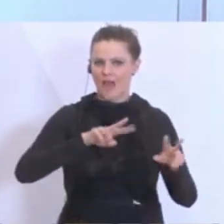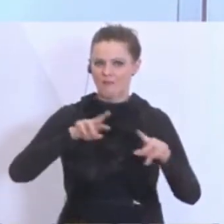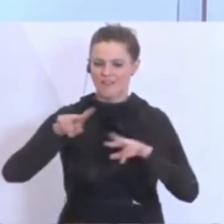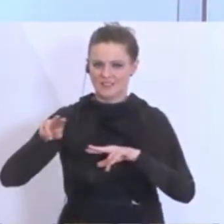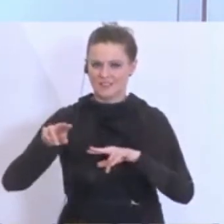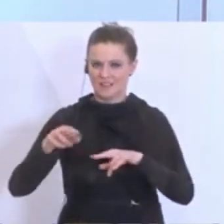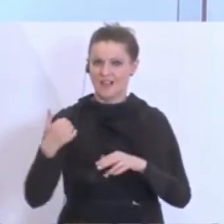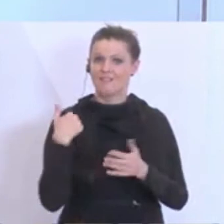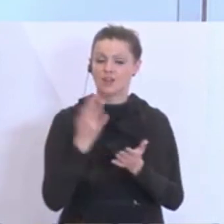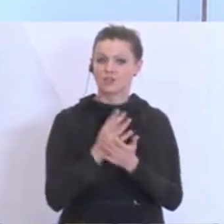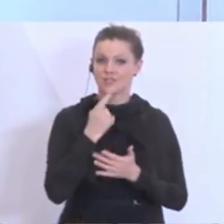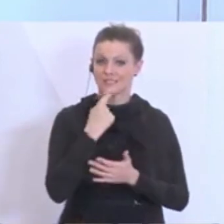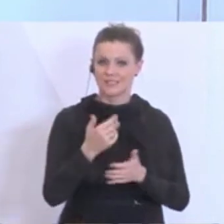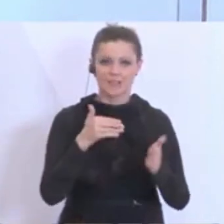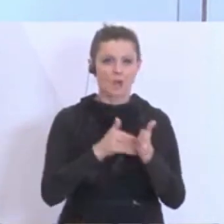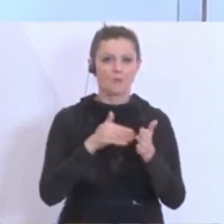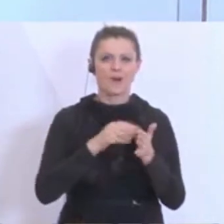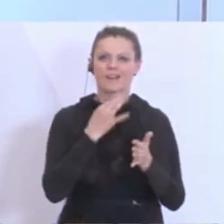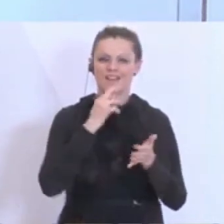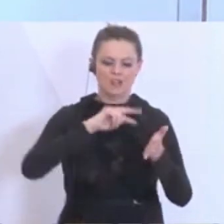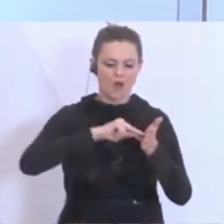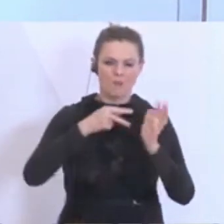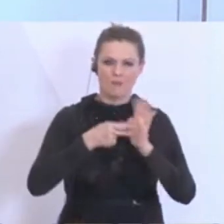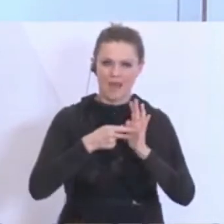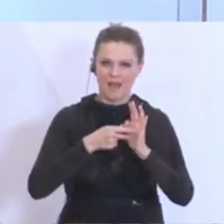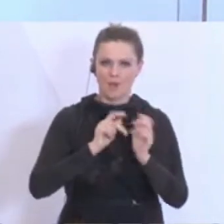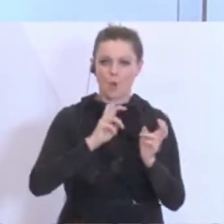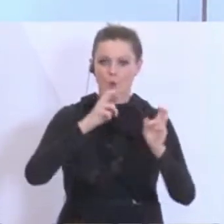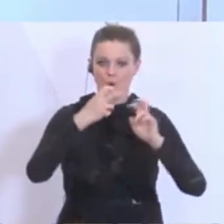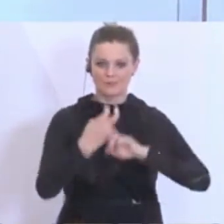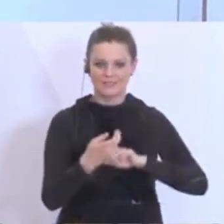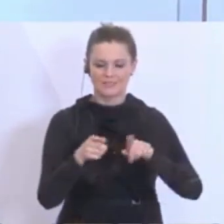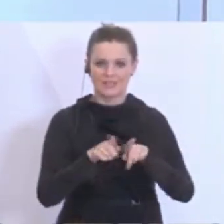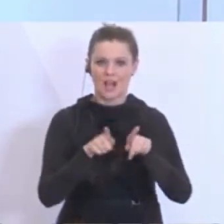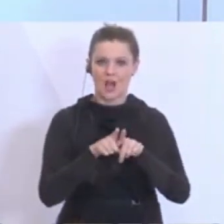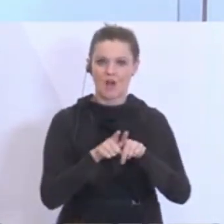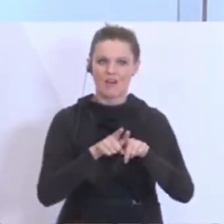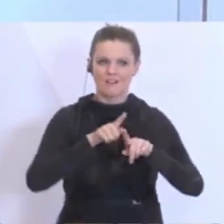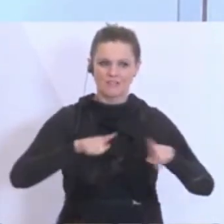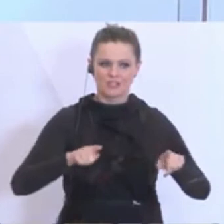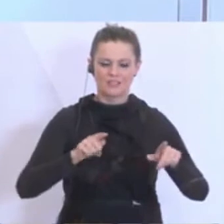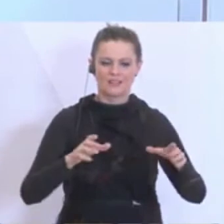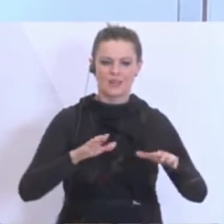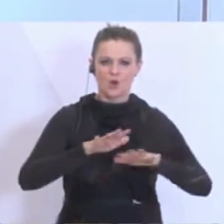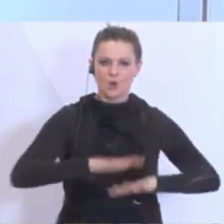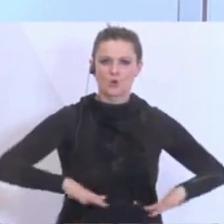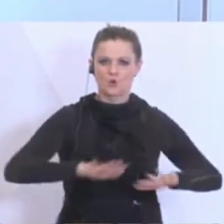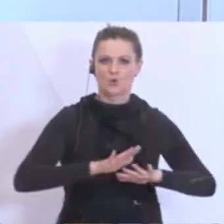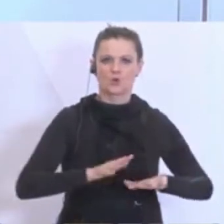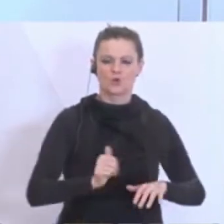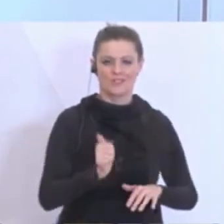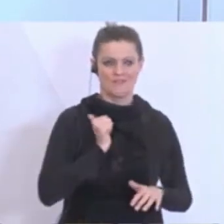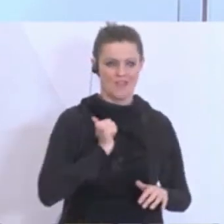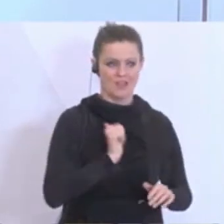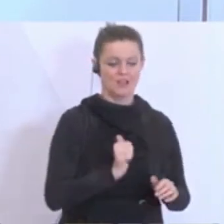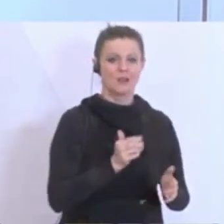Planung, genau Ablösung dann der Präsenzdiener, Entlastung auch unserer Kader- und Grundwehrsoldaten. Zur